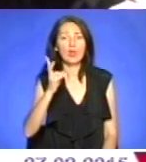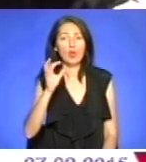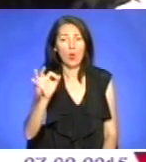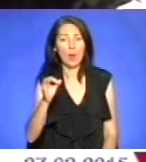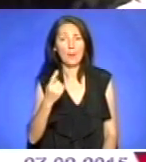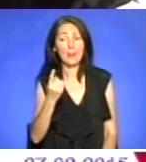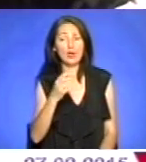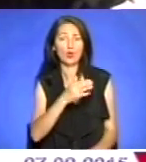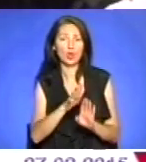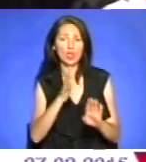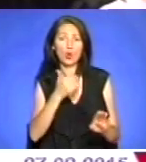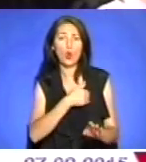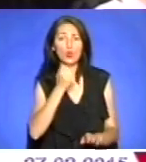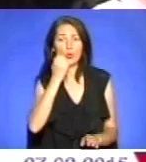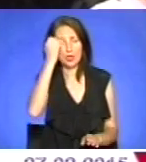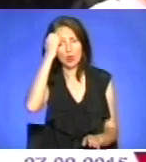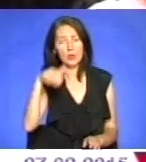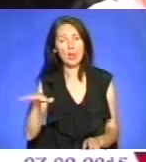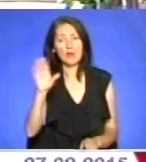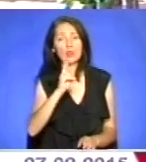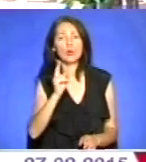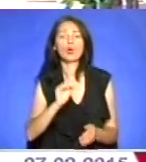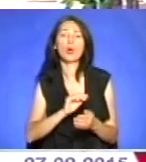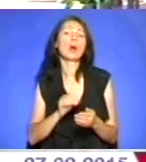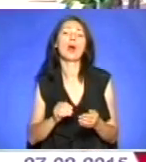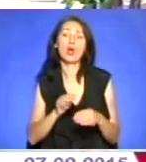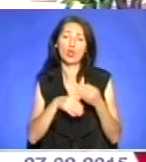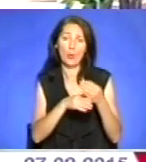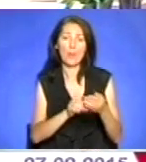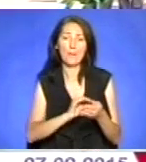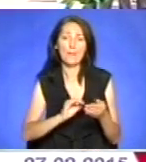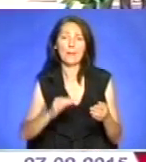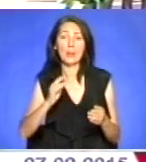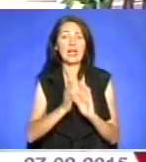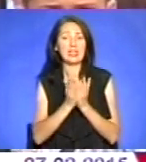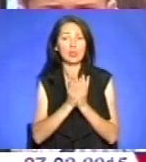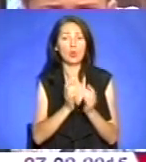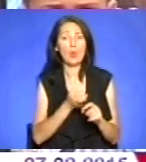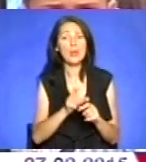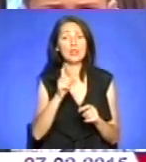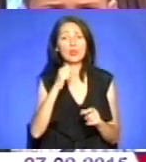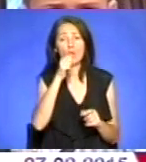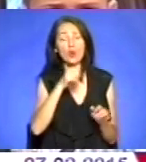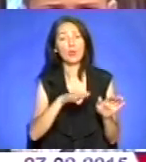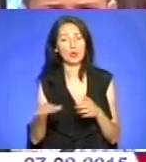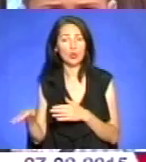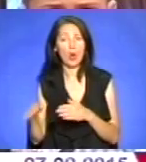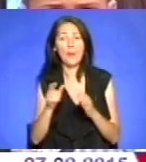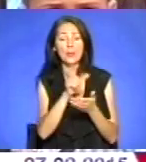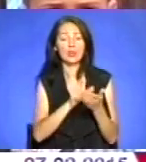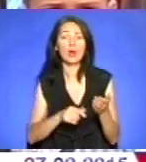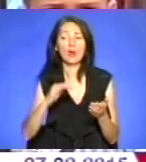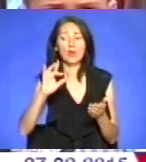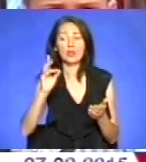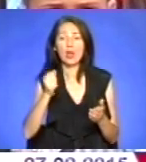подякувати всім, хто долучився до тої книжки. Більше століття минуло, а у творах Івана Франка чимало перегукується із